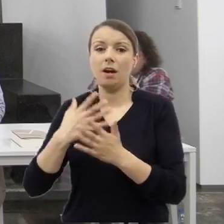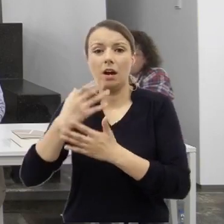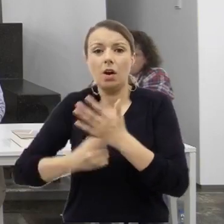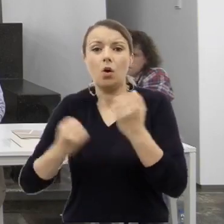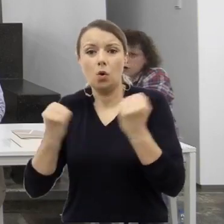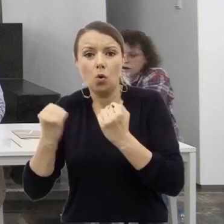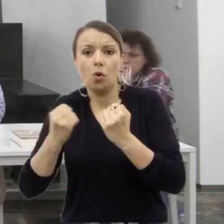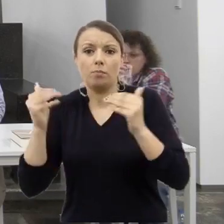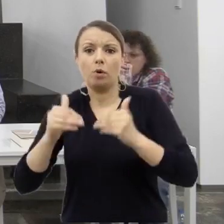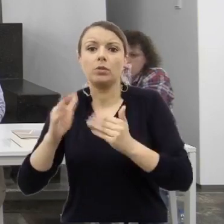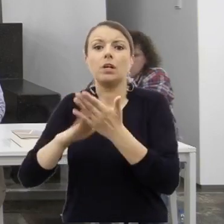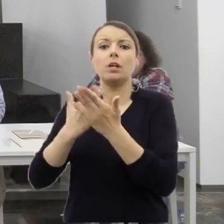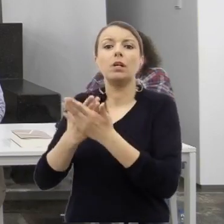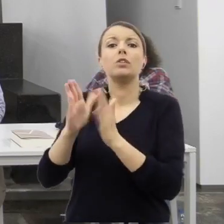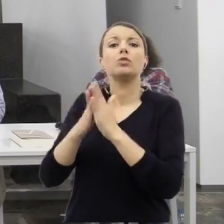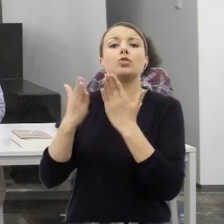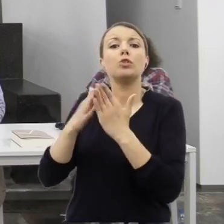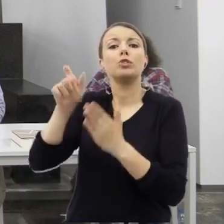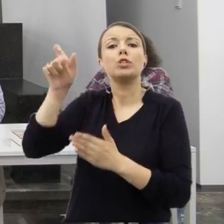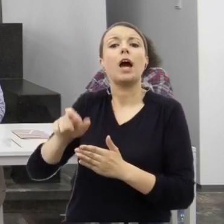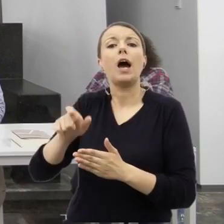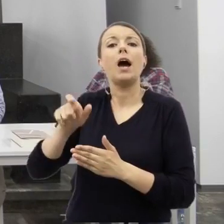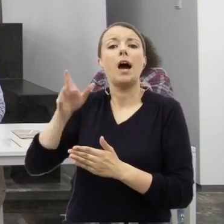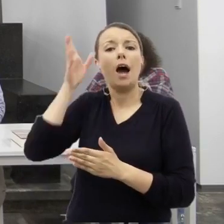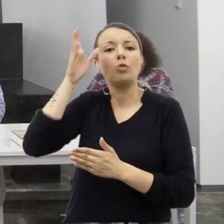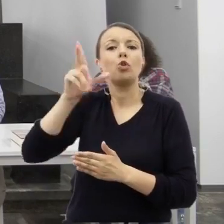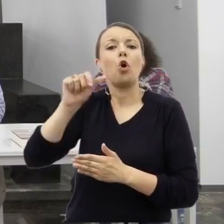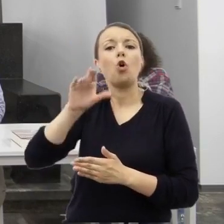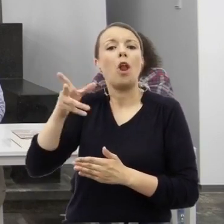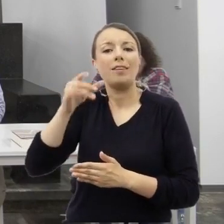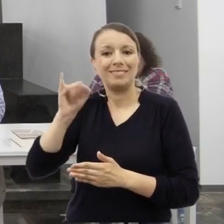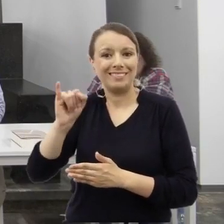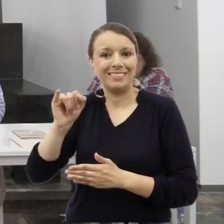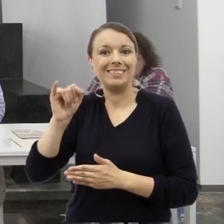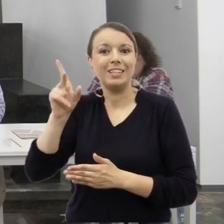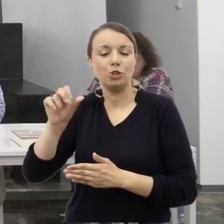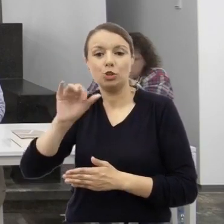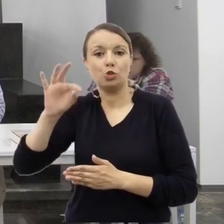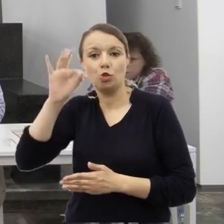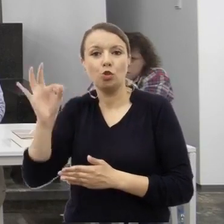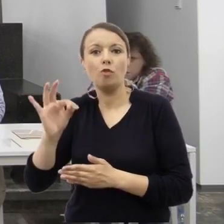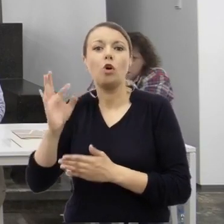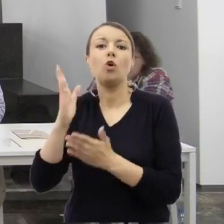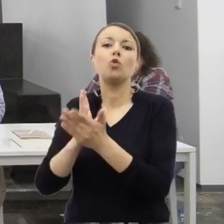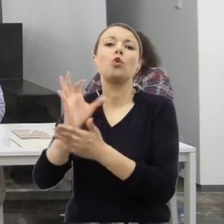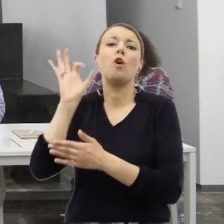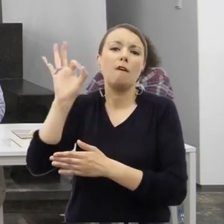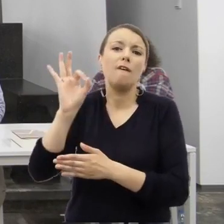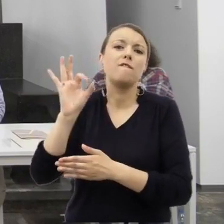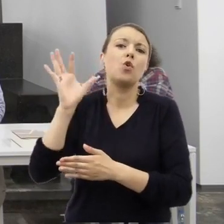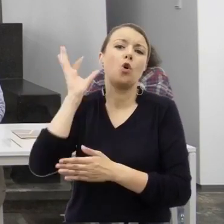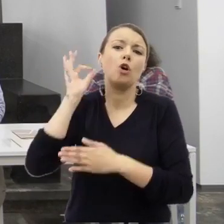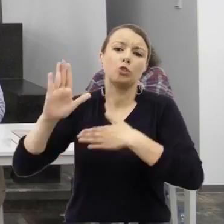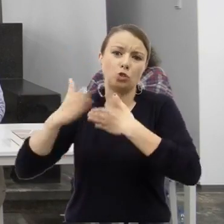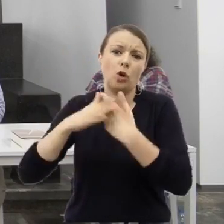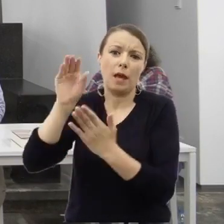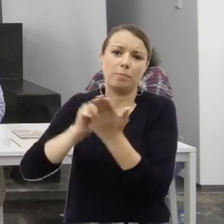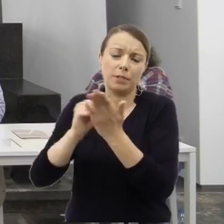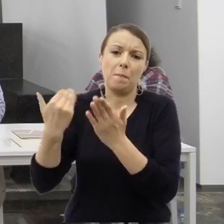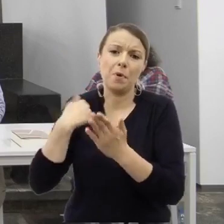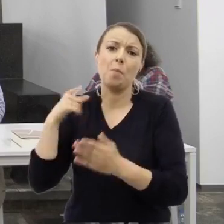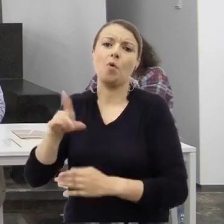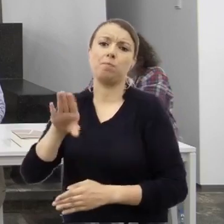książkę pana Krzysztofa Konkoleskiego, niestety ona była pisana już przez jego żonę, bo on zmarł przedtem zanim się